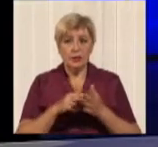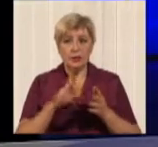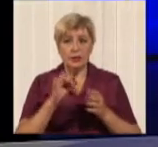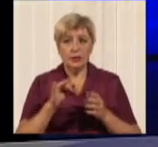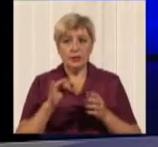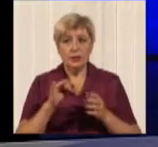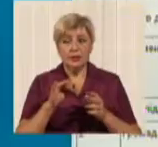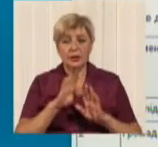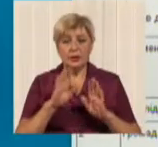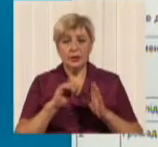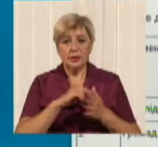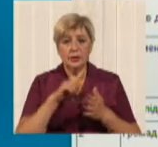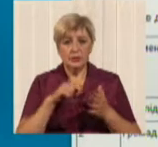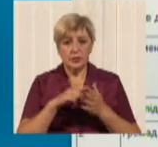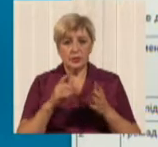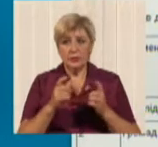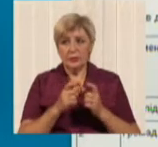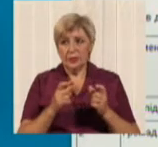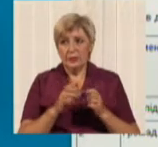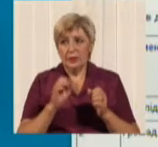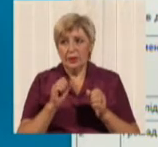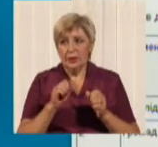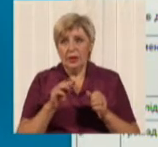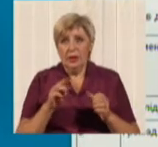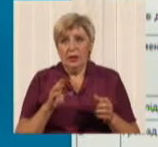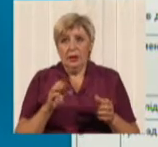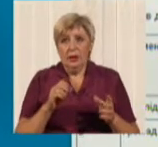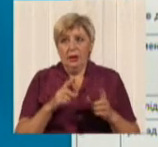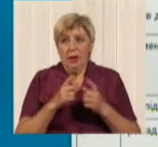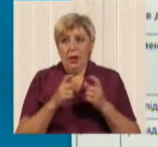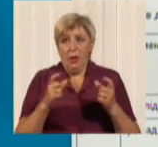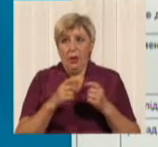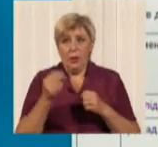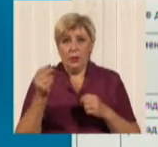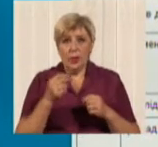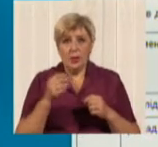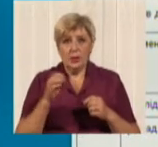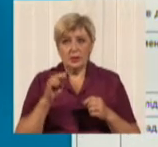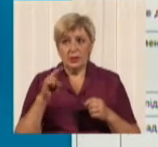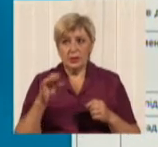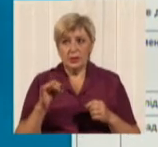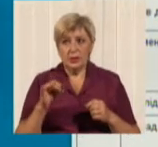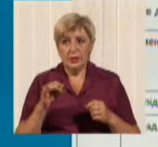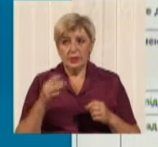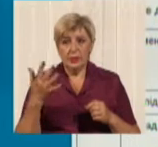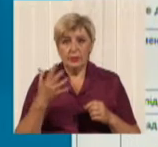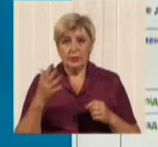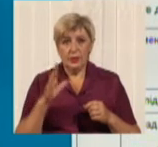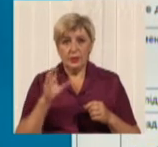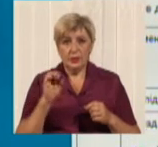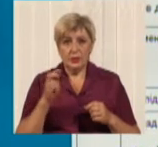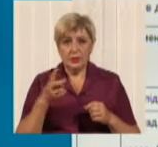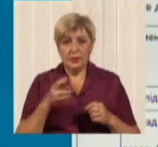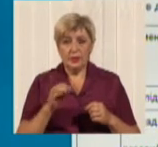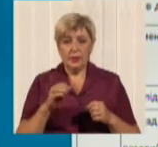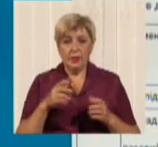проїзні Відповідно до рішення виконкому Дніпровської міської ради, з 5 серпня 2018 року вартість